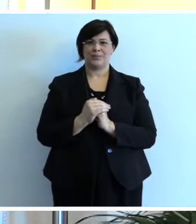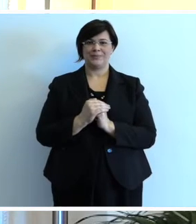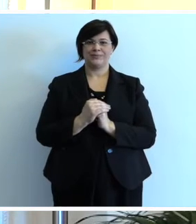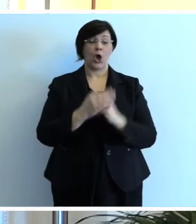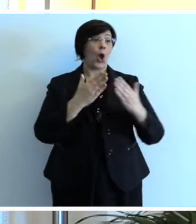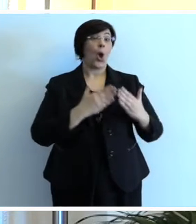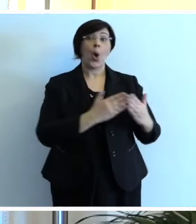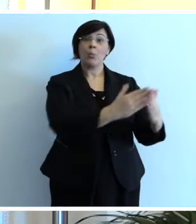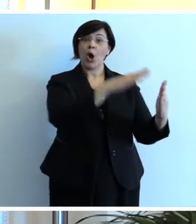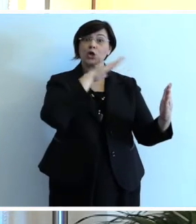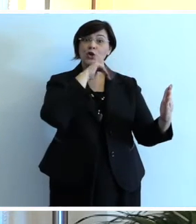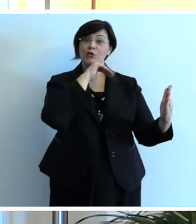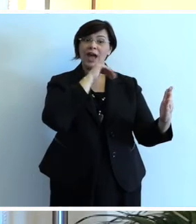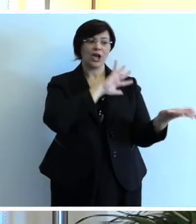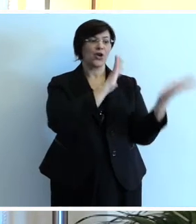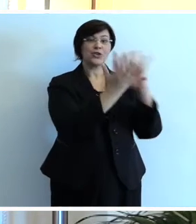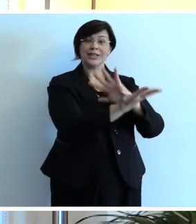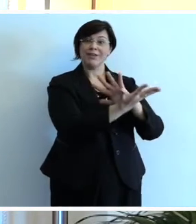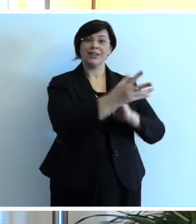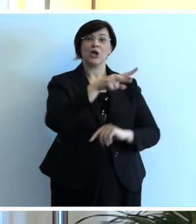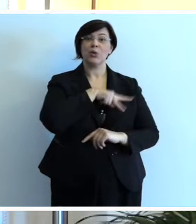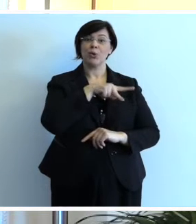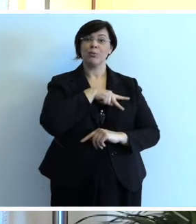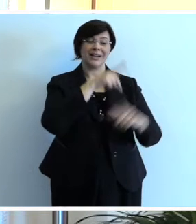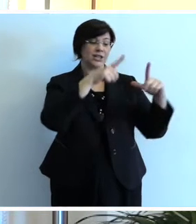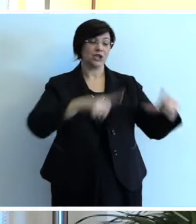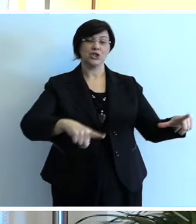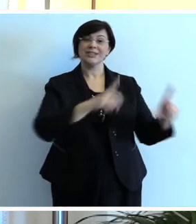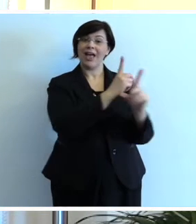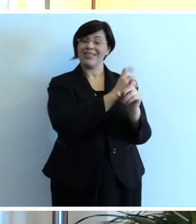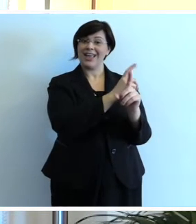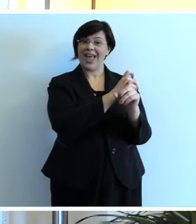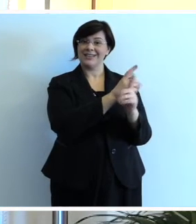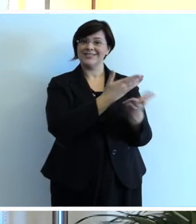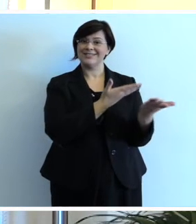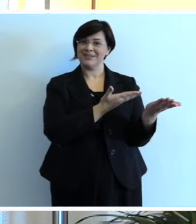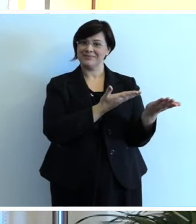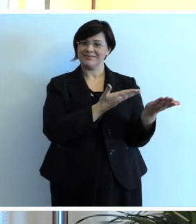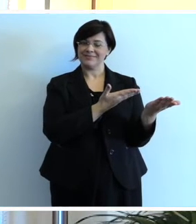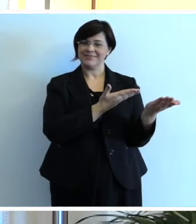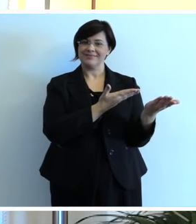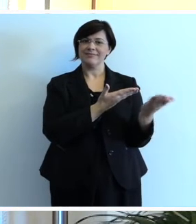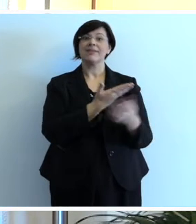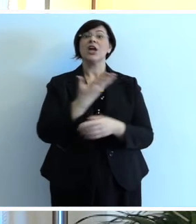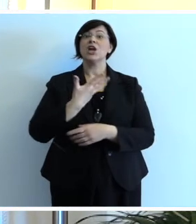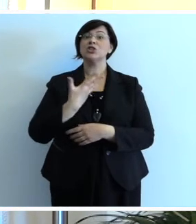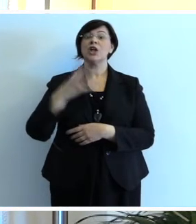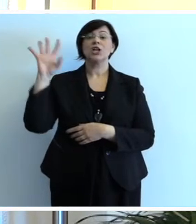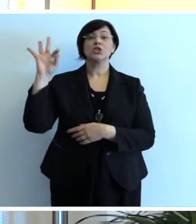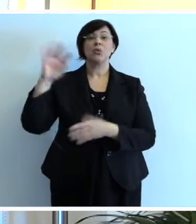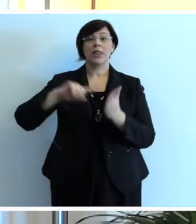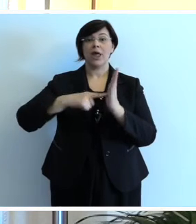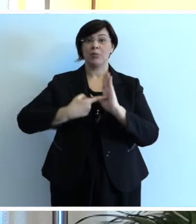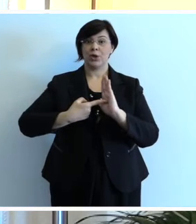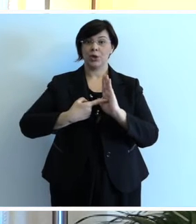Vecchio, ormai i 650 mila metri quadrati, 65 etari, sono di proprietà della città di Trieste.